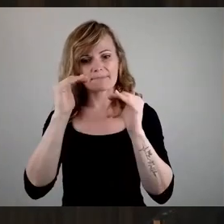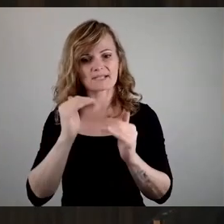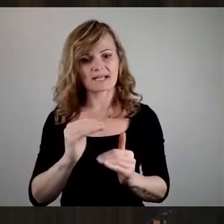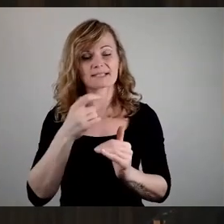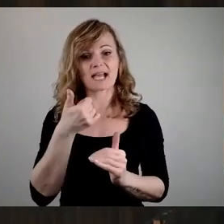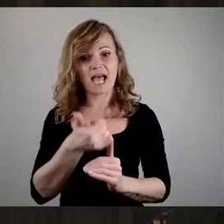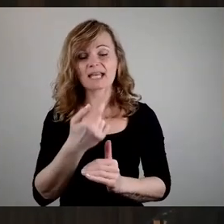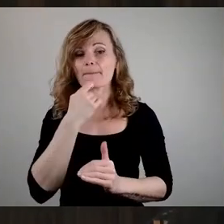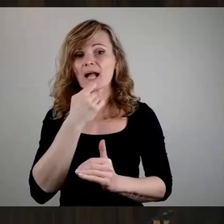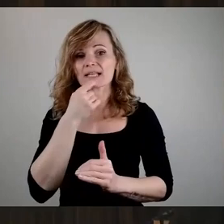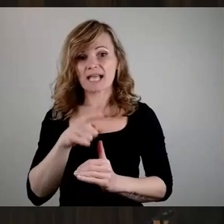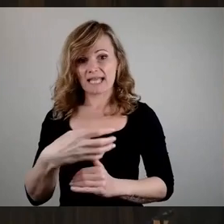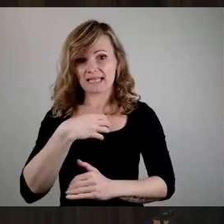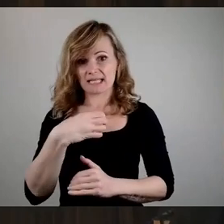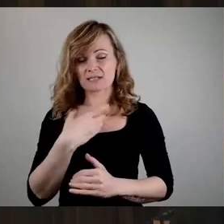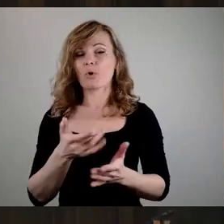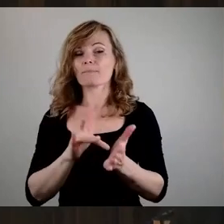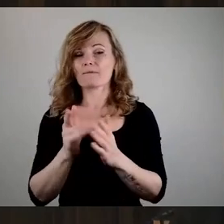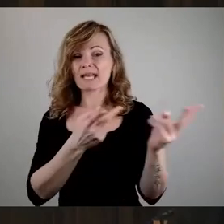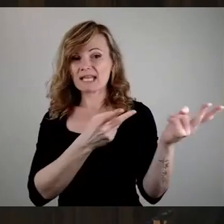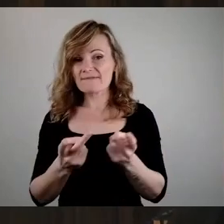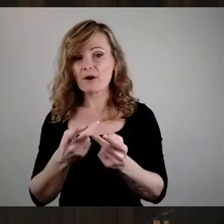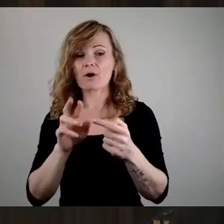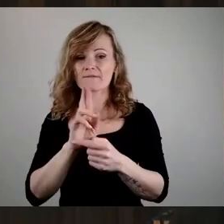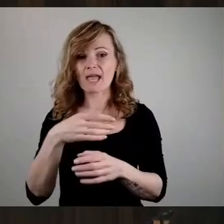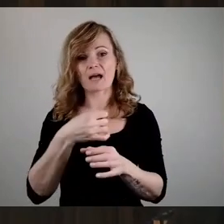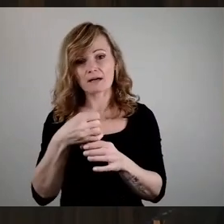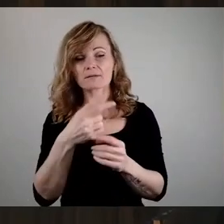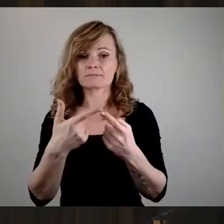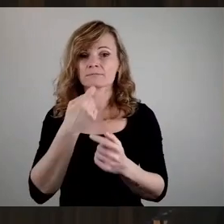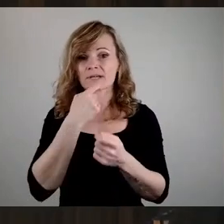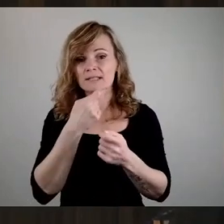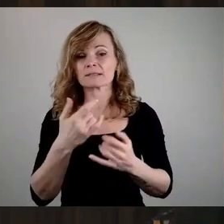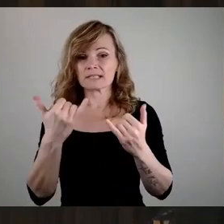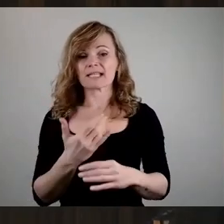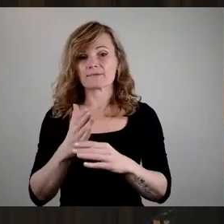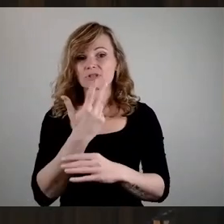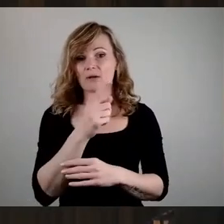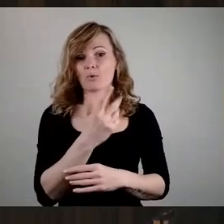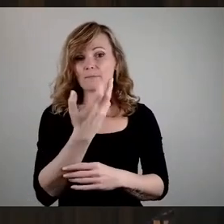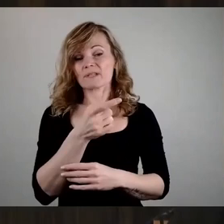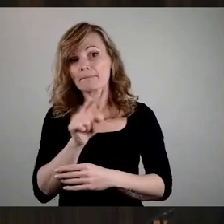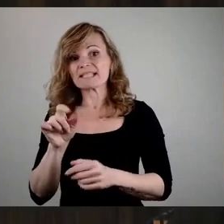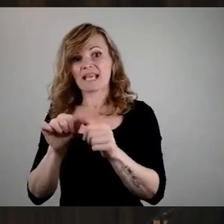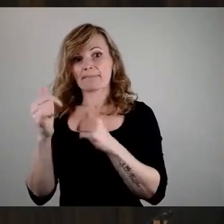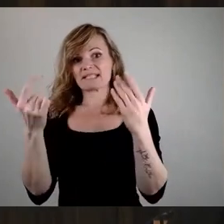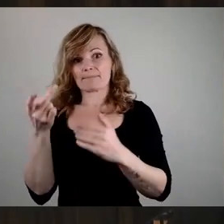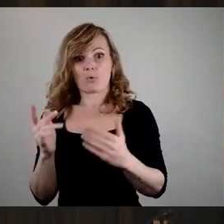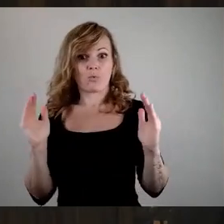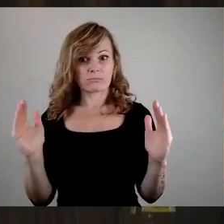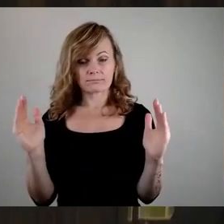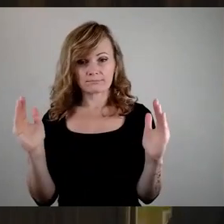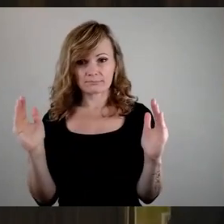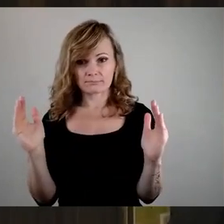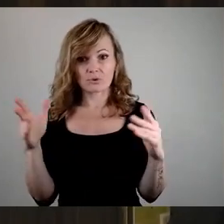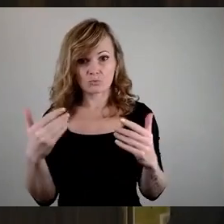Dresden kostet je nach Keter und Standort nun zwischen 3,50 Euro und knapp 7 Euro. So, das ist die